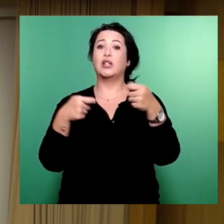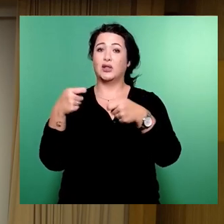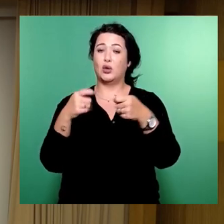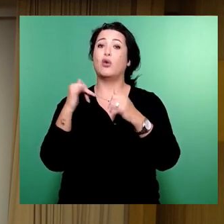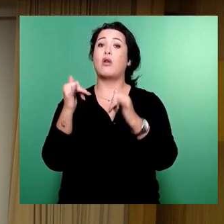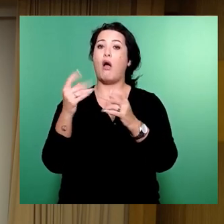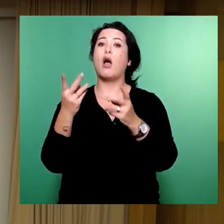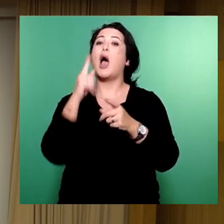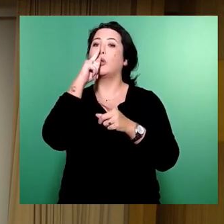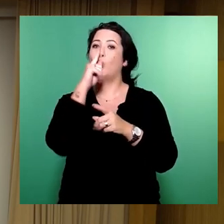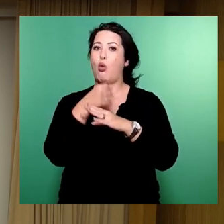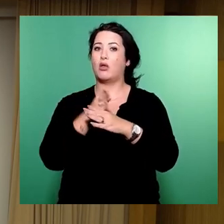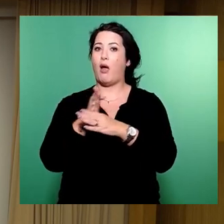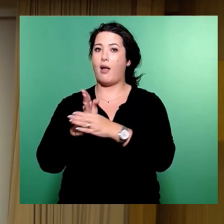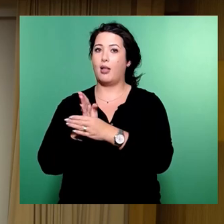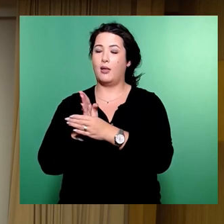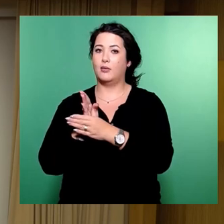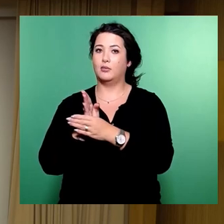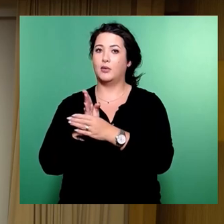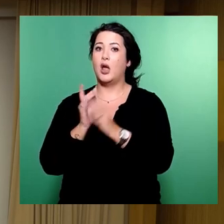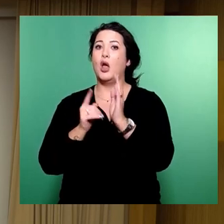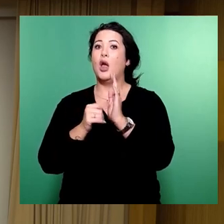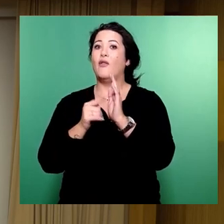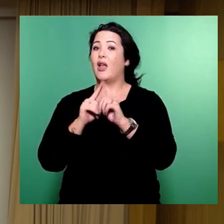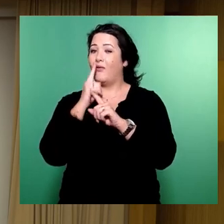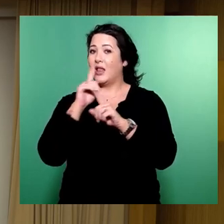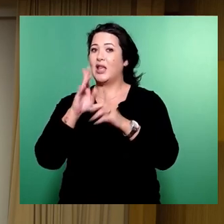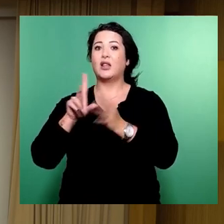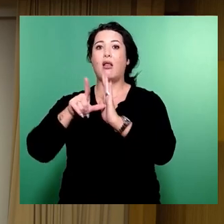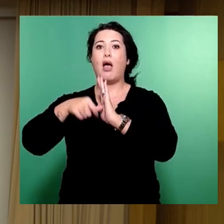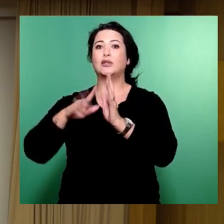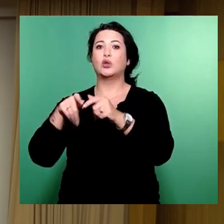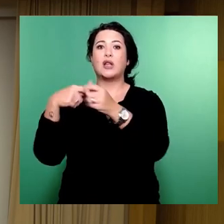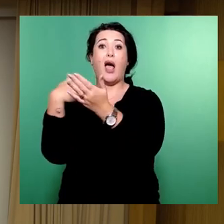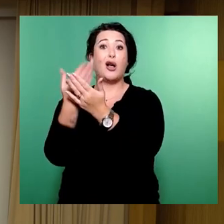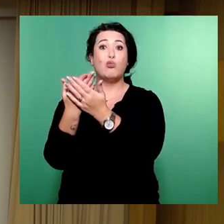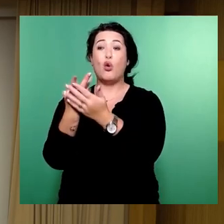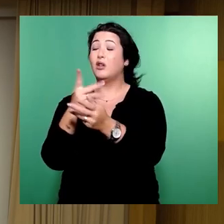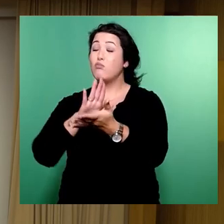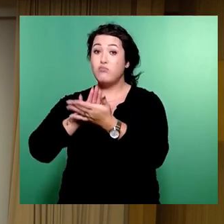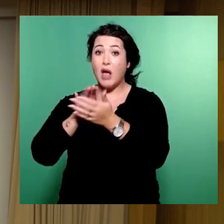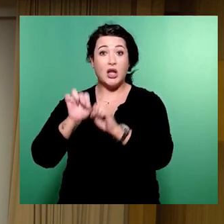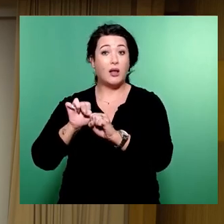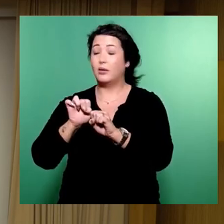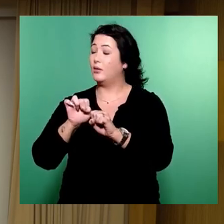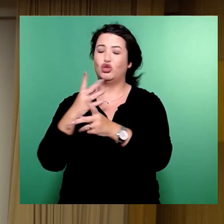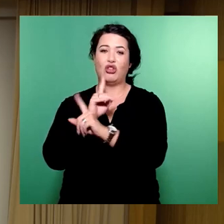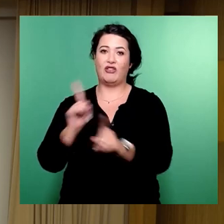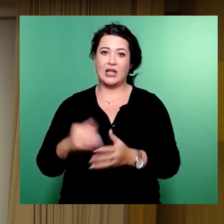Ohne dem ist das Leistungsangebot der Dresdner Verkehrsbetriebe nicht aufrechterhaltbar. Das muss man ganz deutlich sagen.